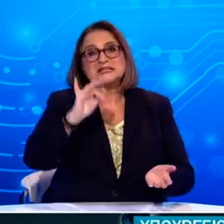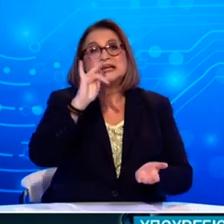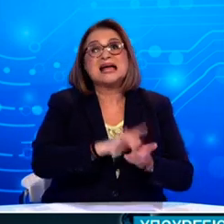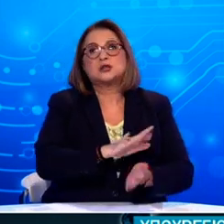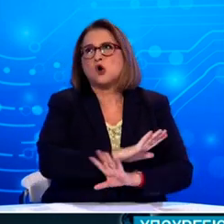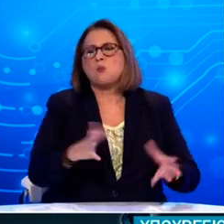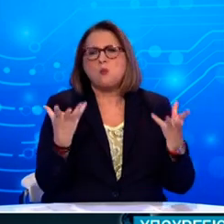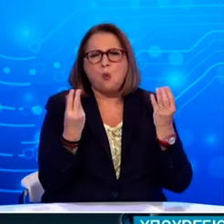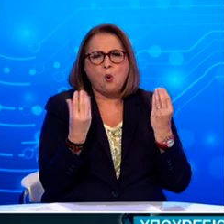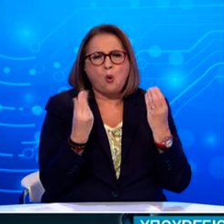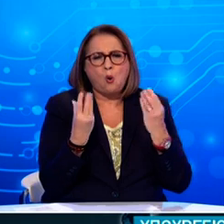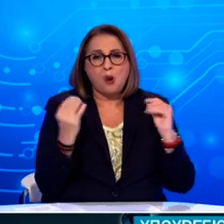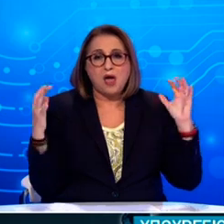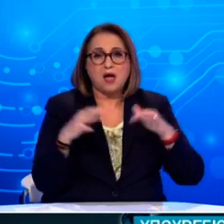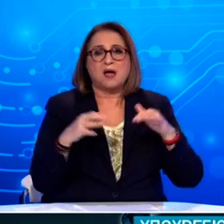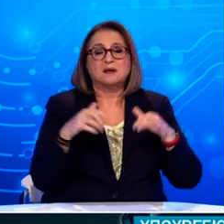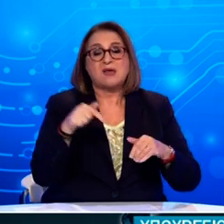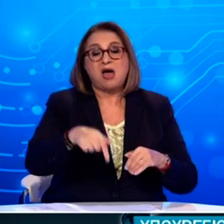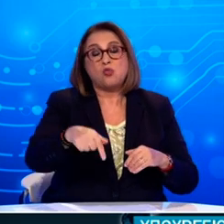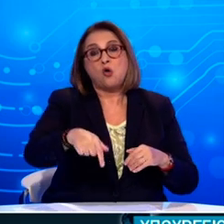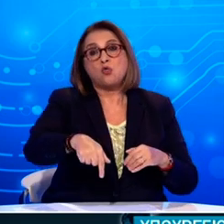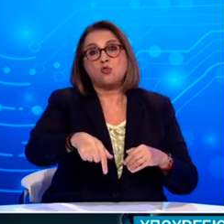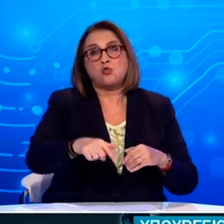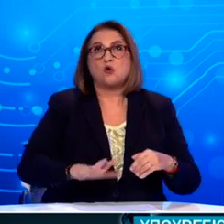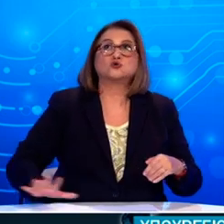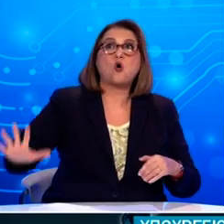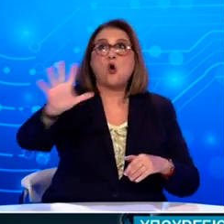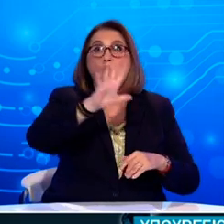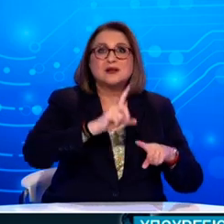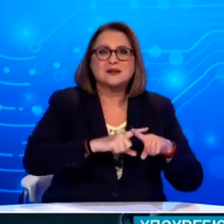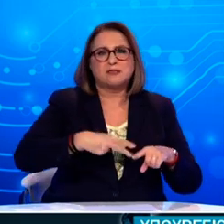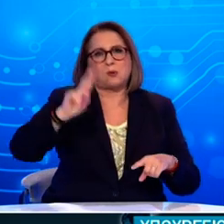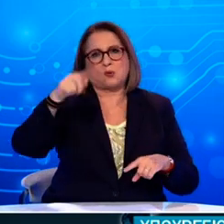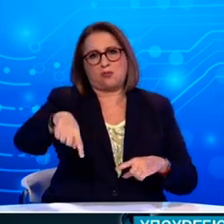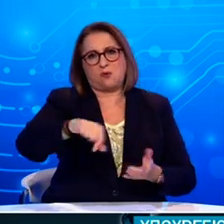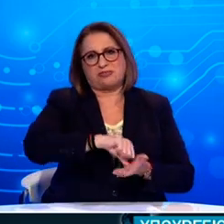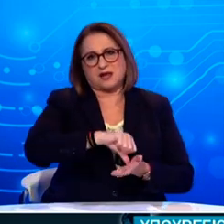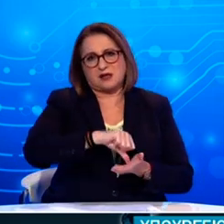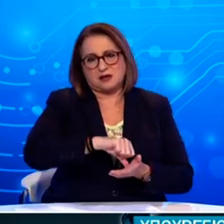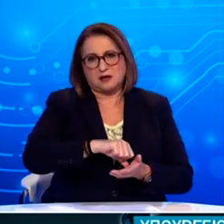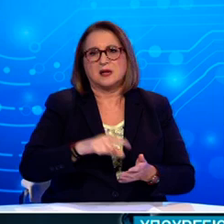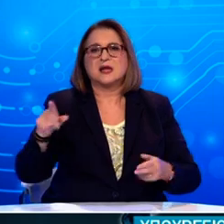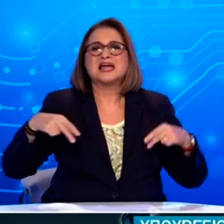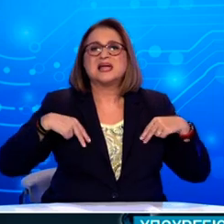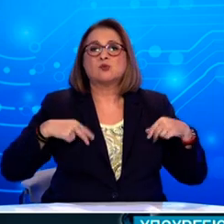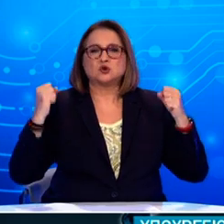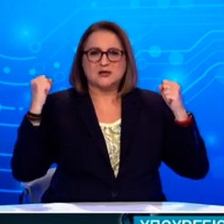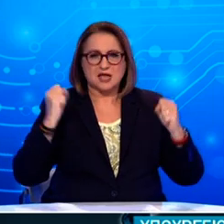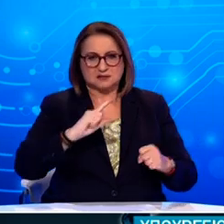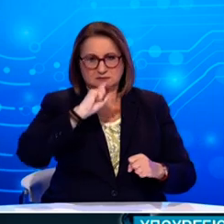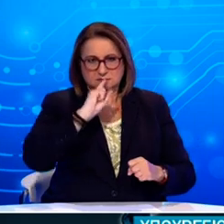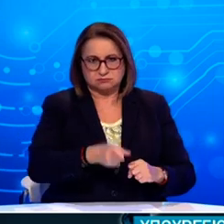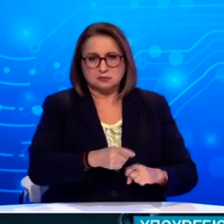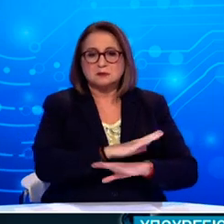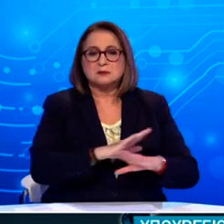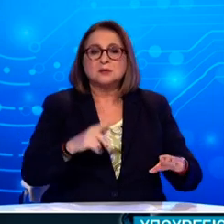παράγει την πλειοψηφία των νέων διαγνώσεων στην επικράτεια. Στα πλαίσια της αντιμετώπισης της επιδημίας στην Αττική μετά από εντολή του Υπουργού Υγείας, ο